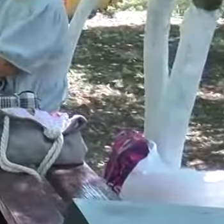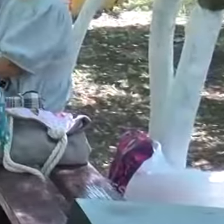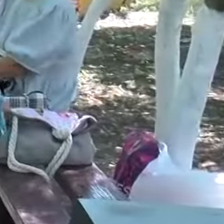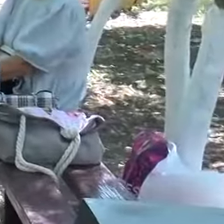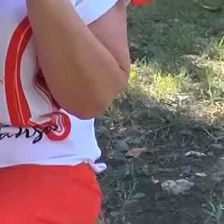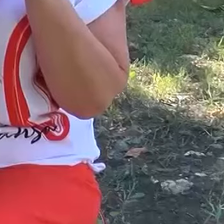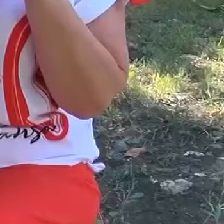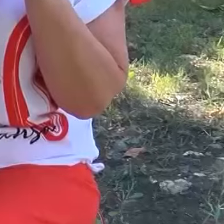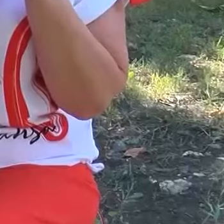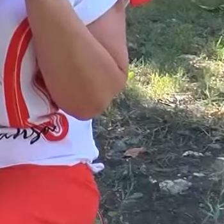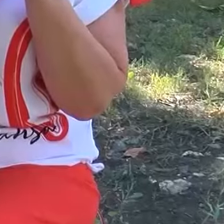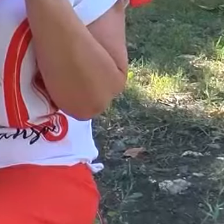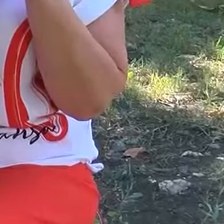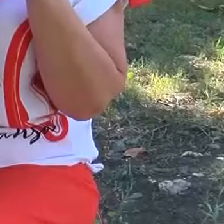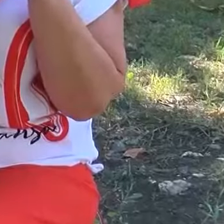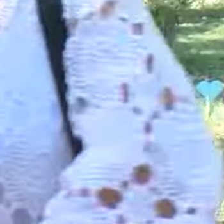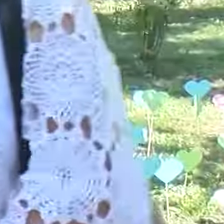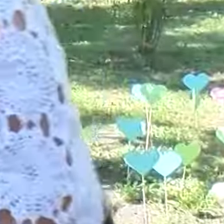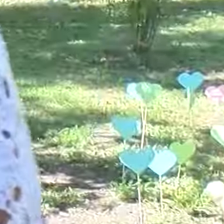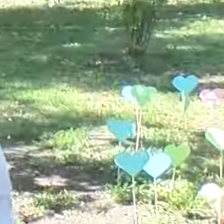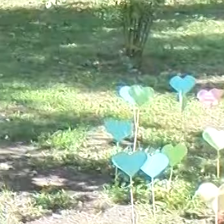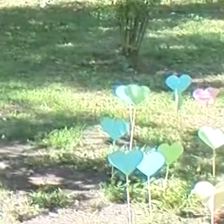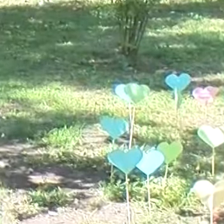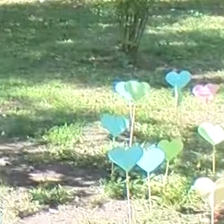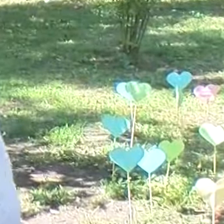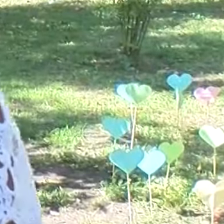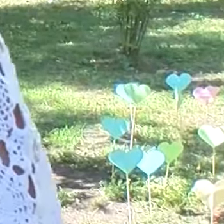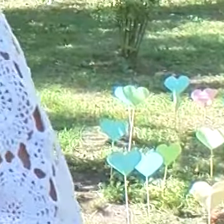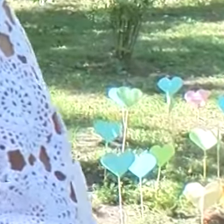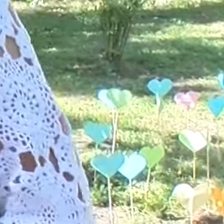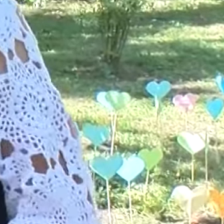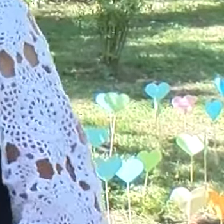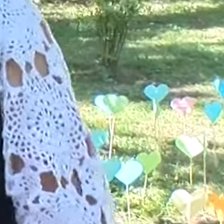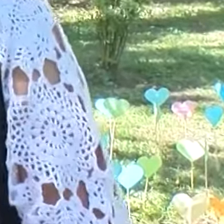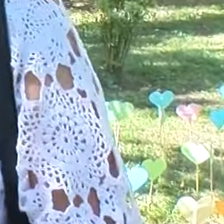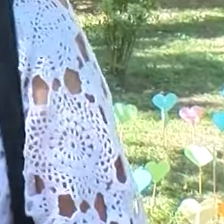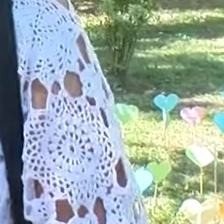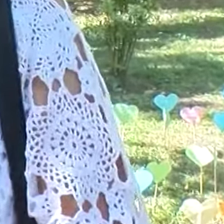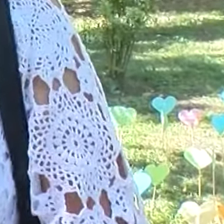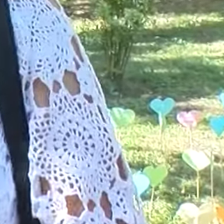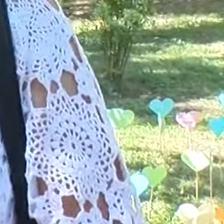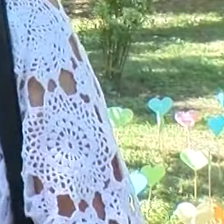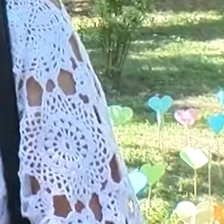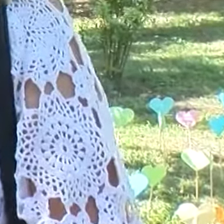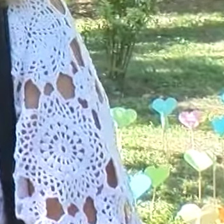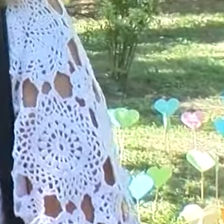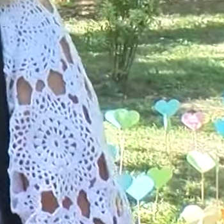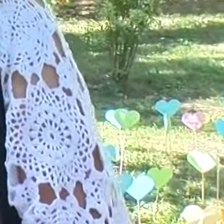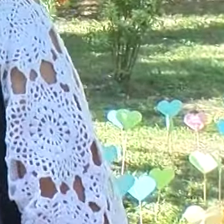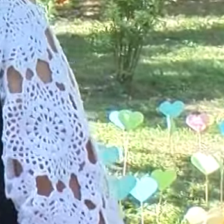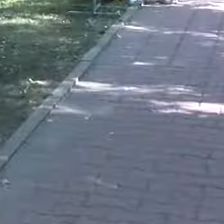общаться, признаются красненцы. Отлично. Очень нравится. праздник. Все нравится. Замечательно. Большие эмоции,